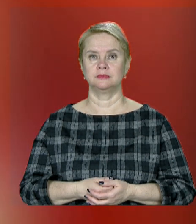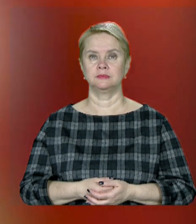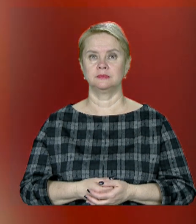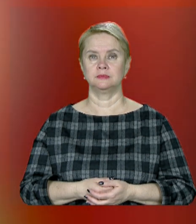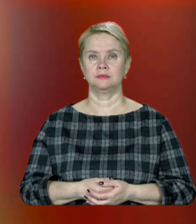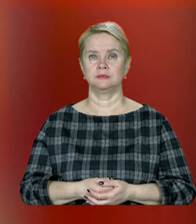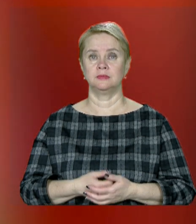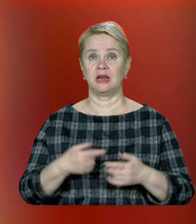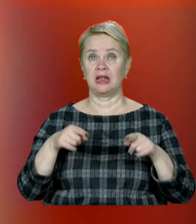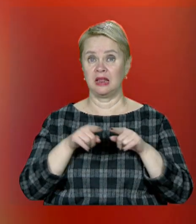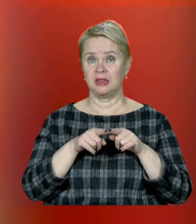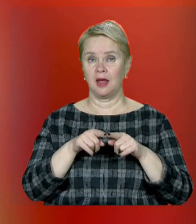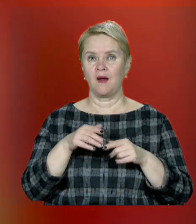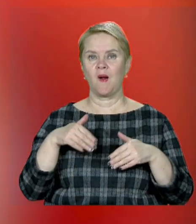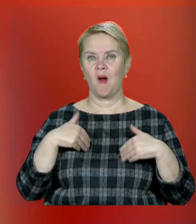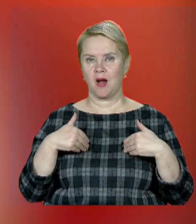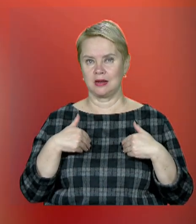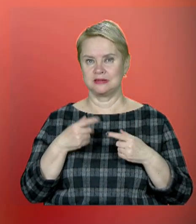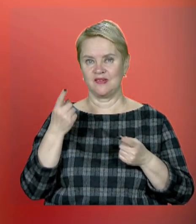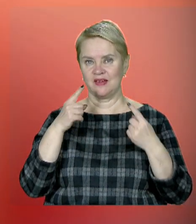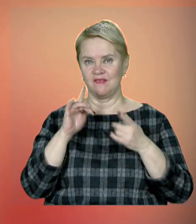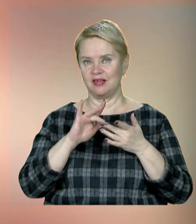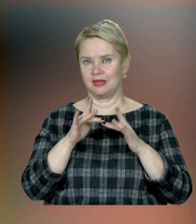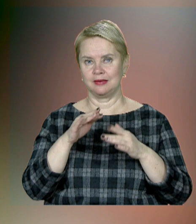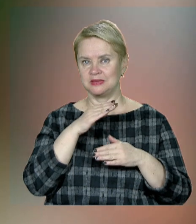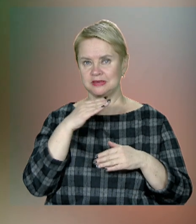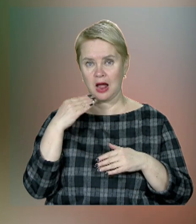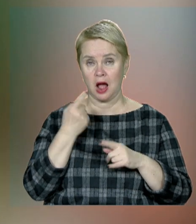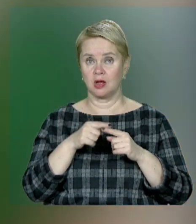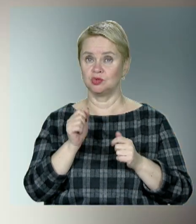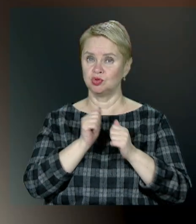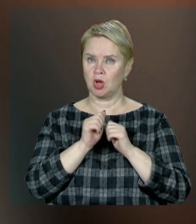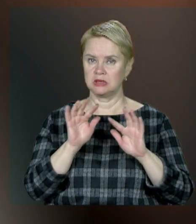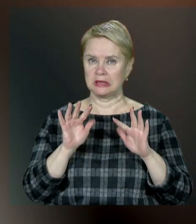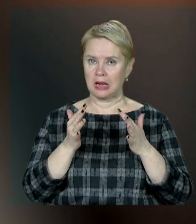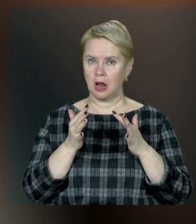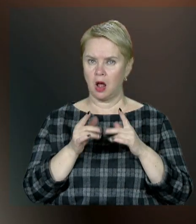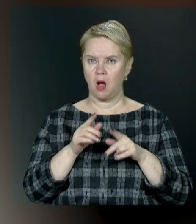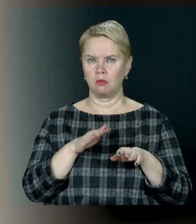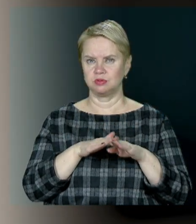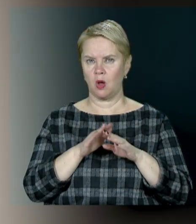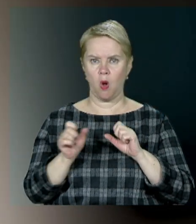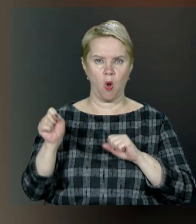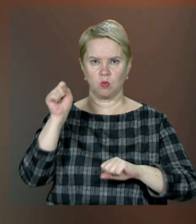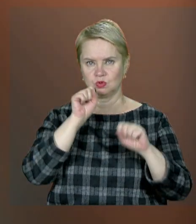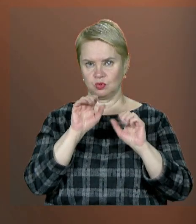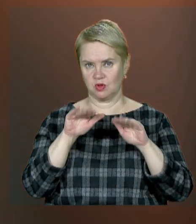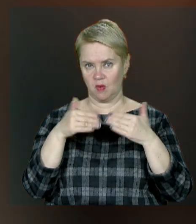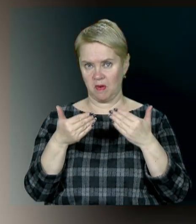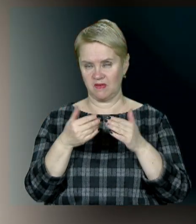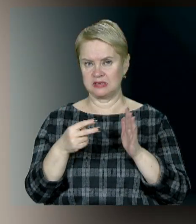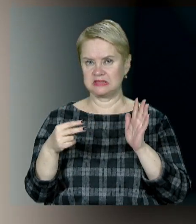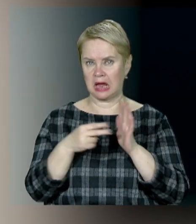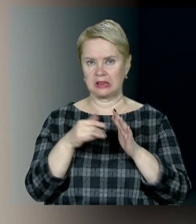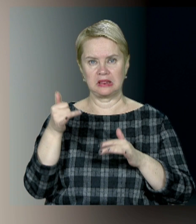І таких корисних лайфхаків в інтернеті чимало. Але часто трапляються і абсолютно абсурдні поради. Від